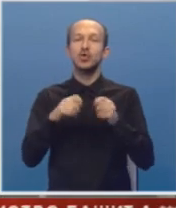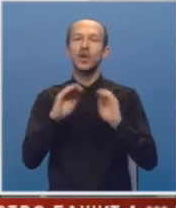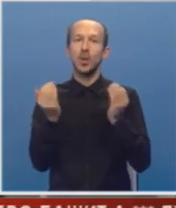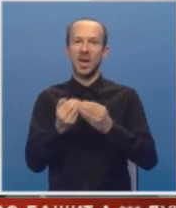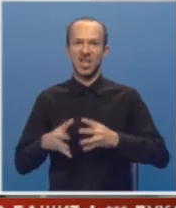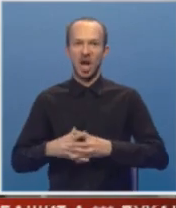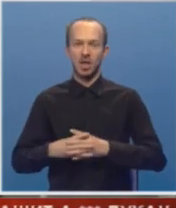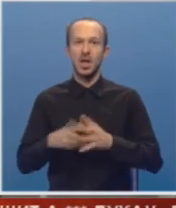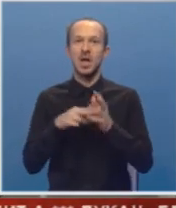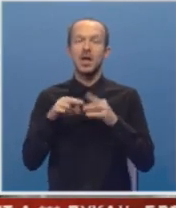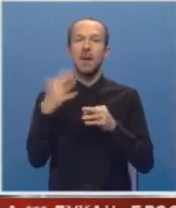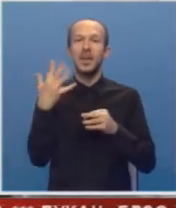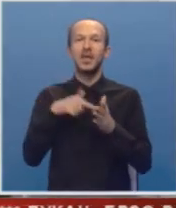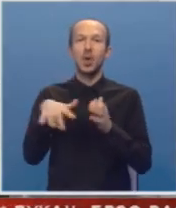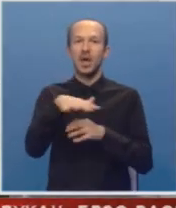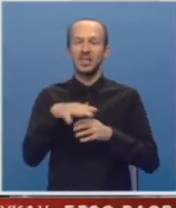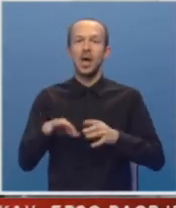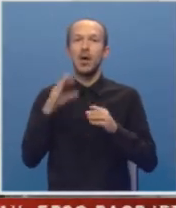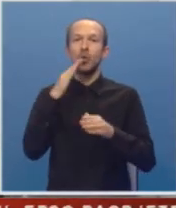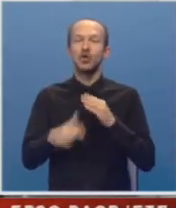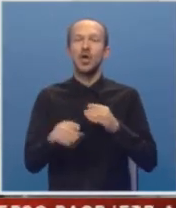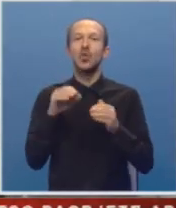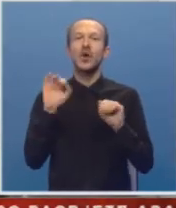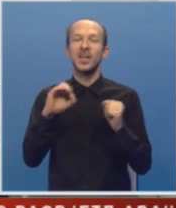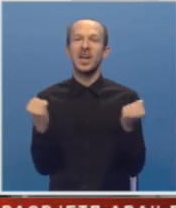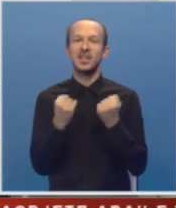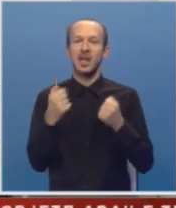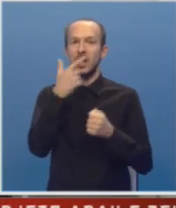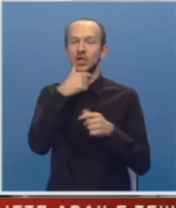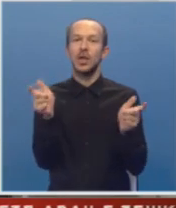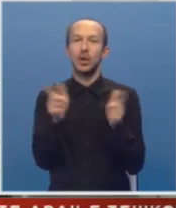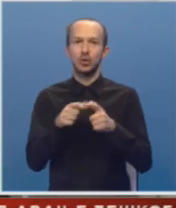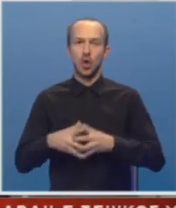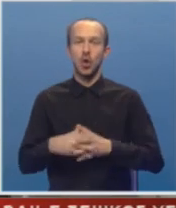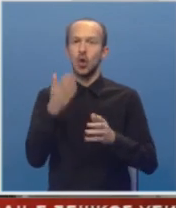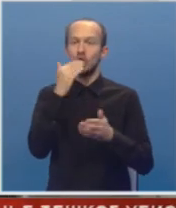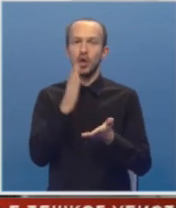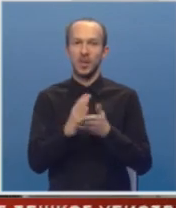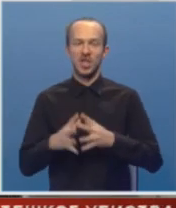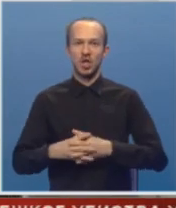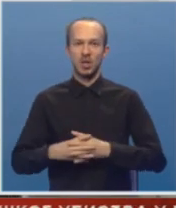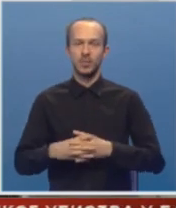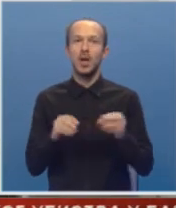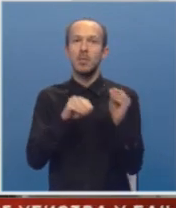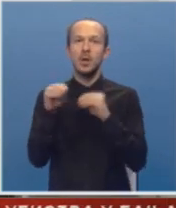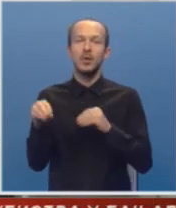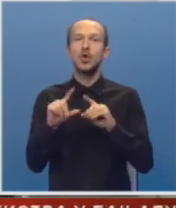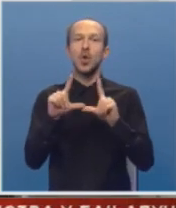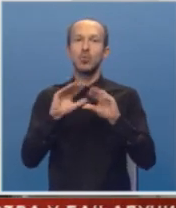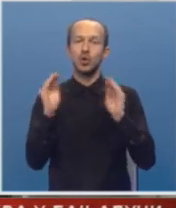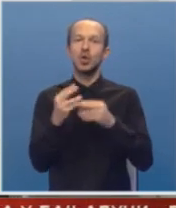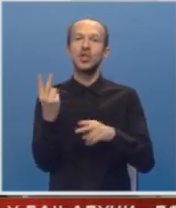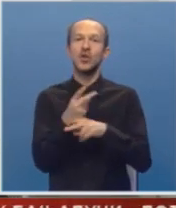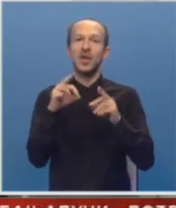objekata na pet lokacija. Po okončanju navedinih aktivnosti lice lično slobode će biti prebačeno u prostorije